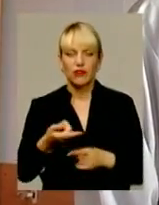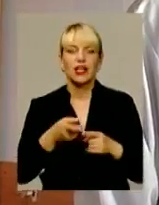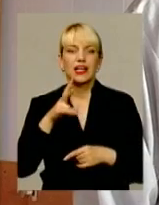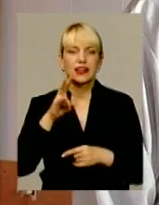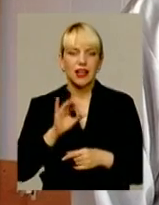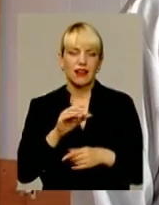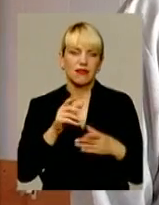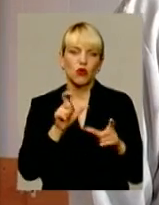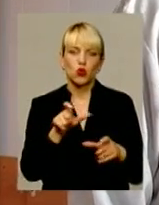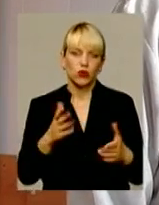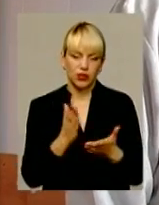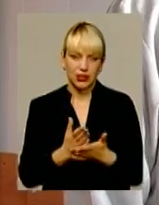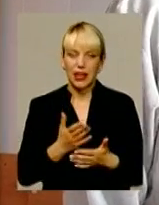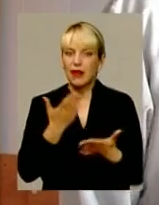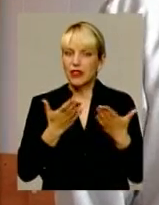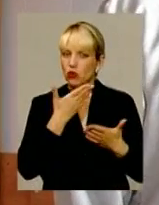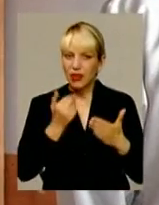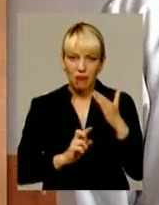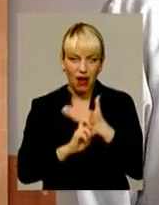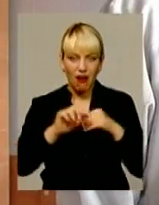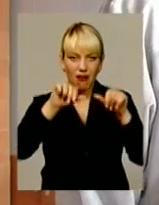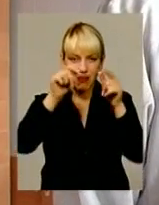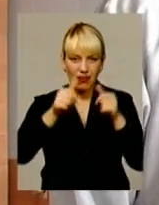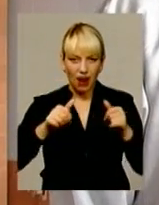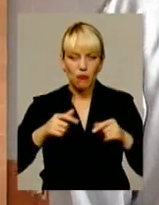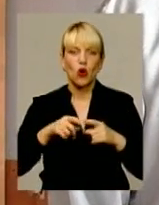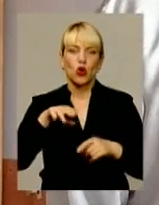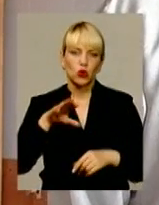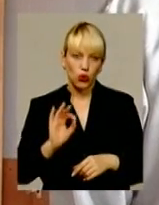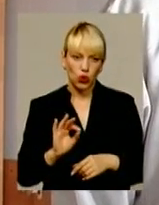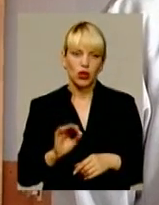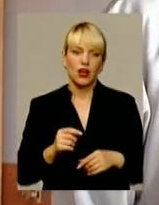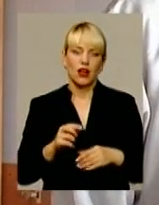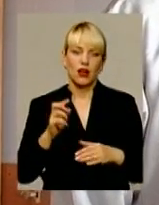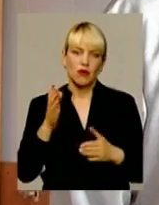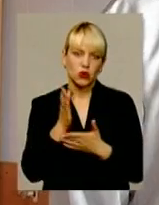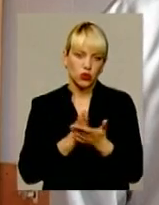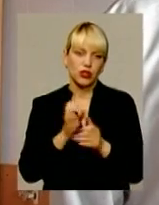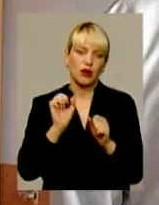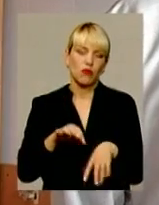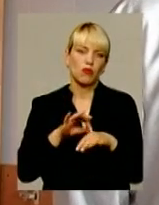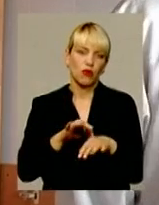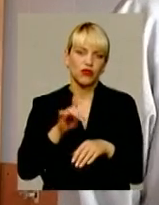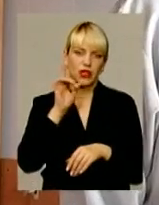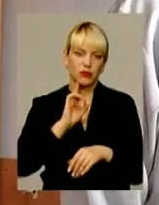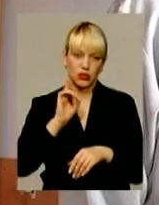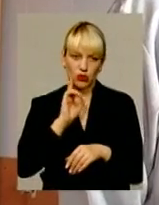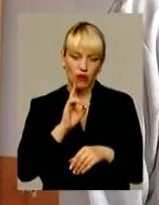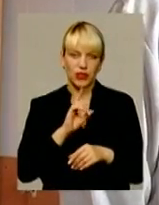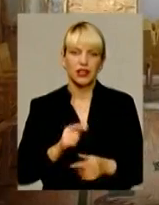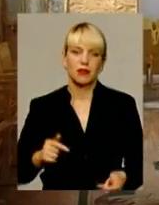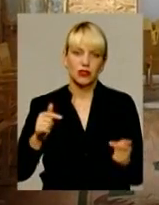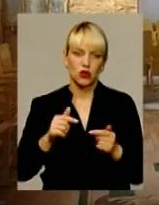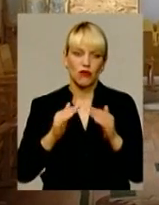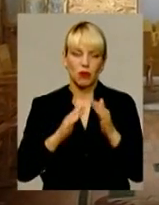немає типового храму, планується будинництво типового храму, послужіння можуть проводитися в тимчасово пристосованих